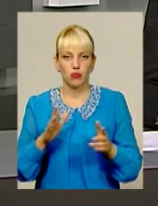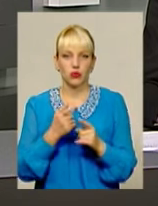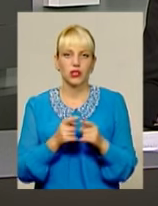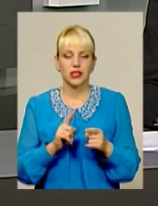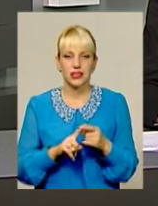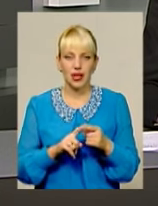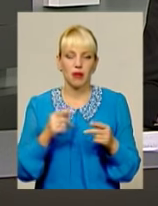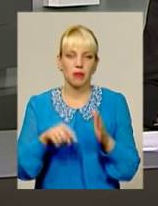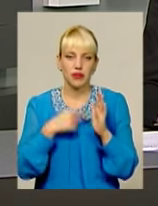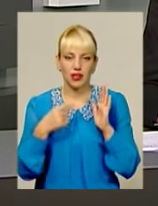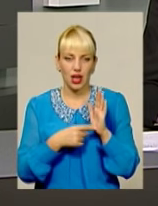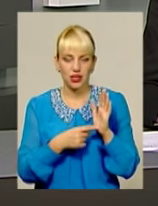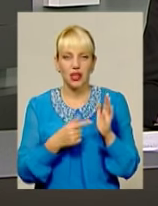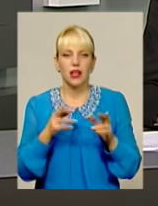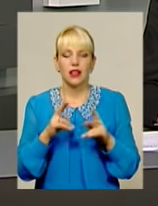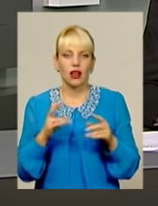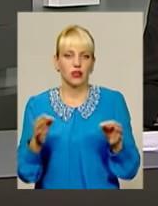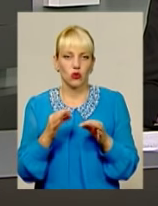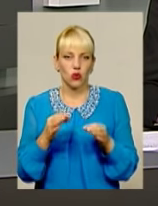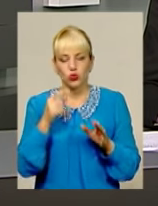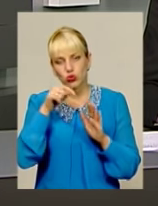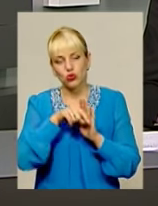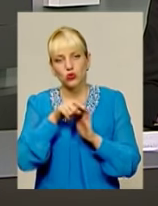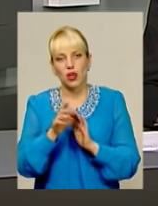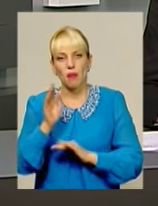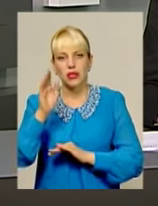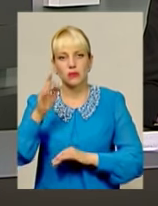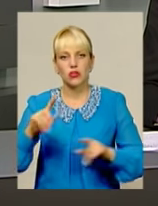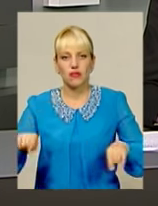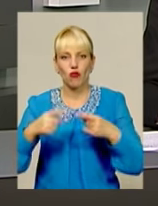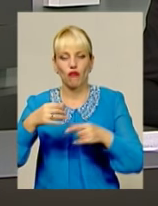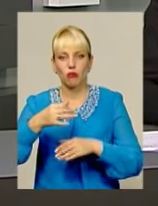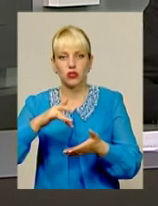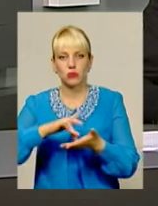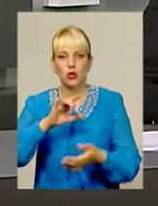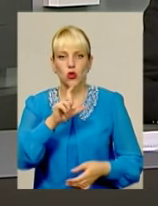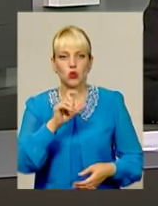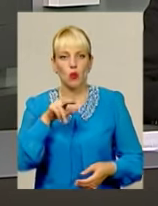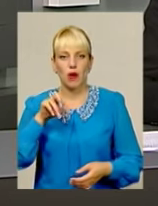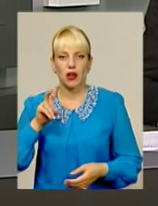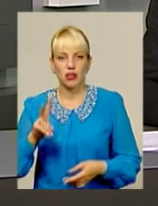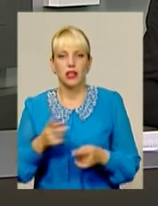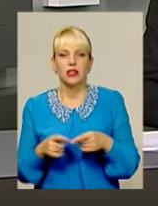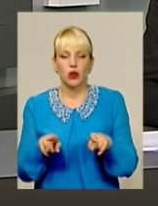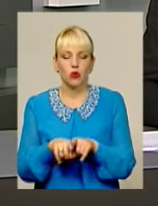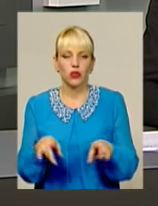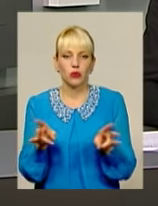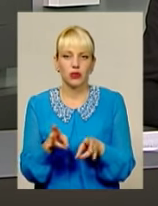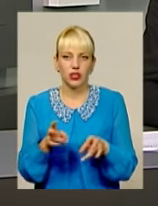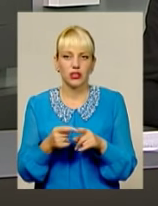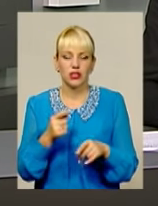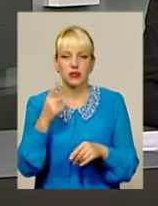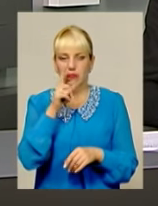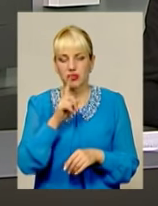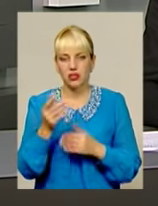шекспірівське запитання. Нині, як ніколи, стосується перспективи створення в обласному центрі зоопарку. Про таку необхідність місяць тому